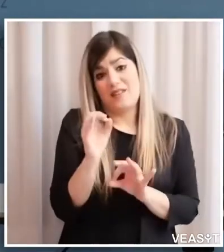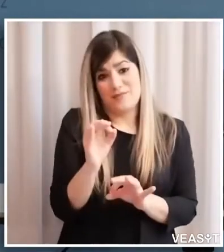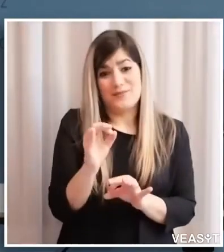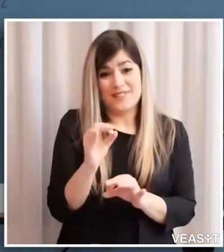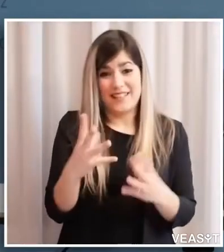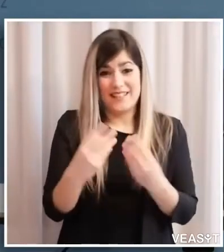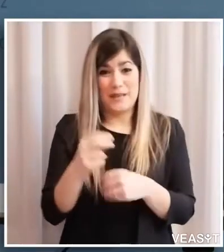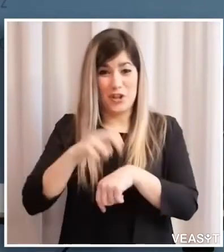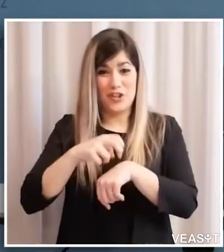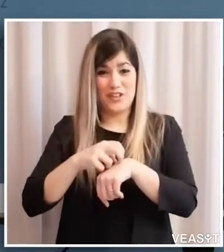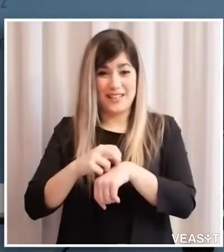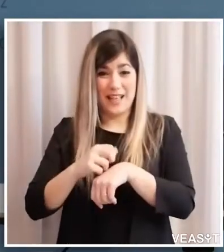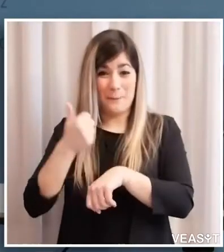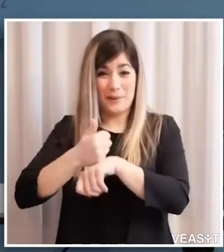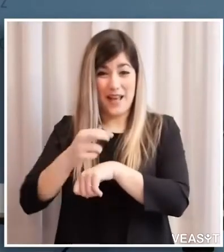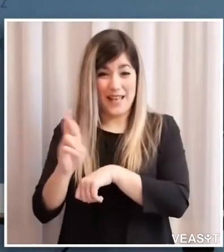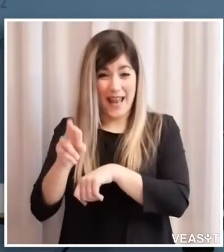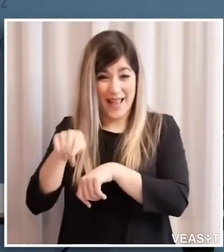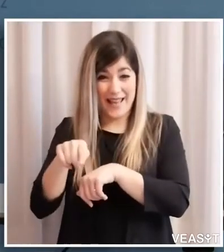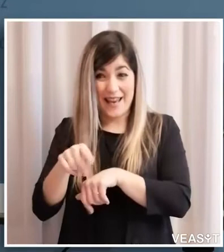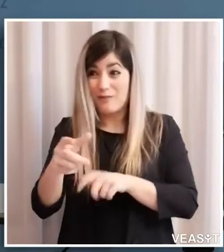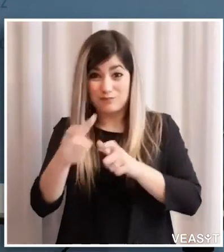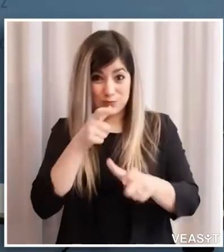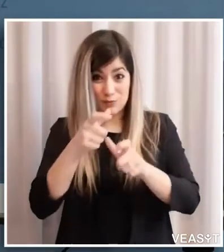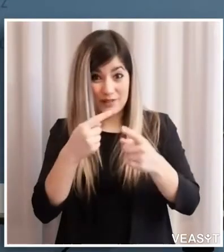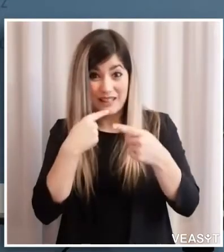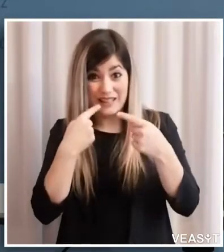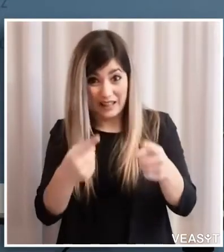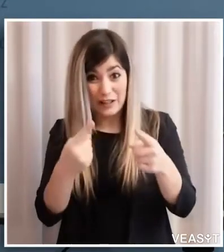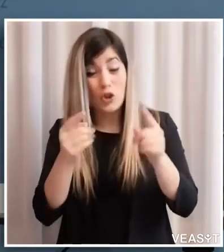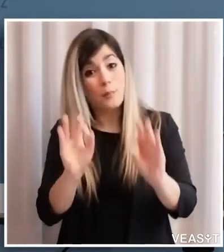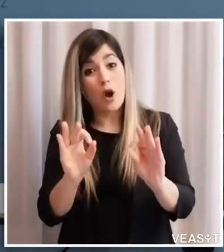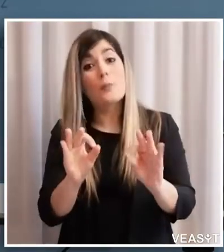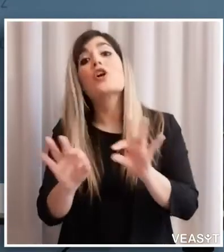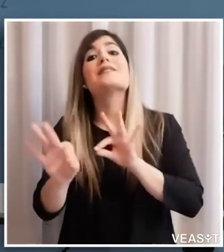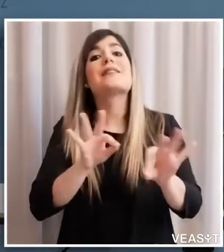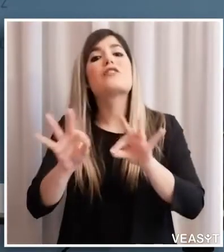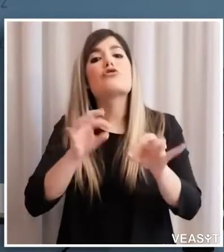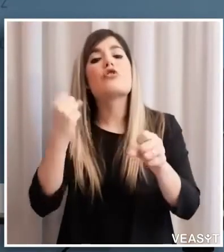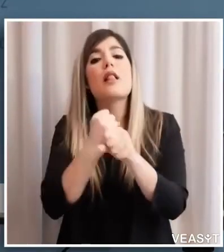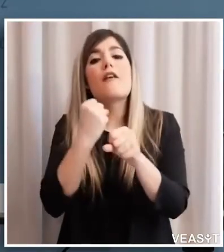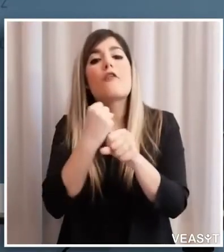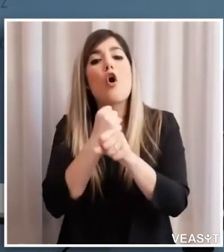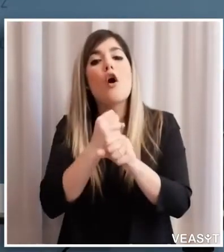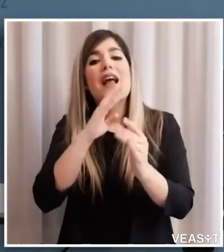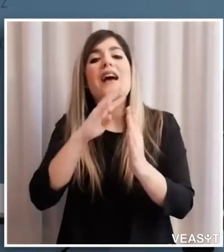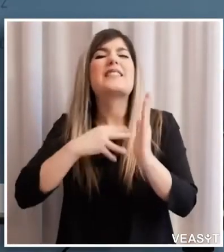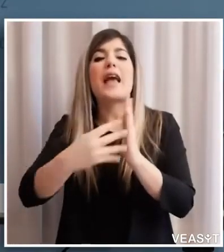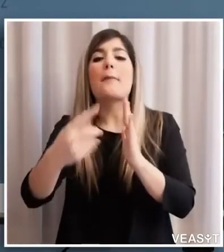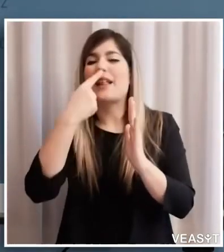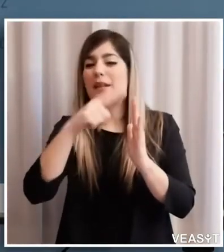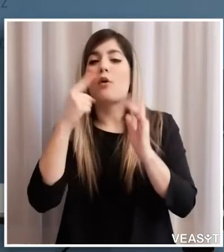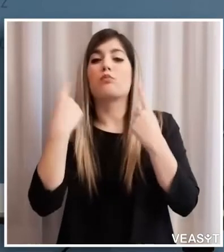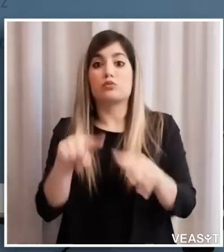qual è la strategia che proprio lavora su questo schema proprio anche su una base